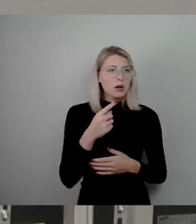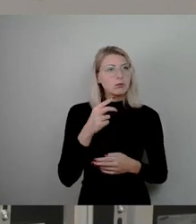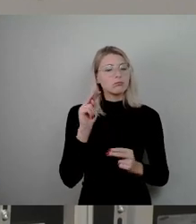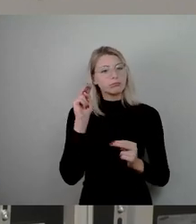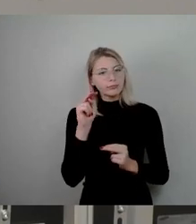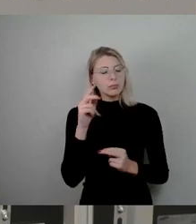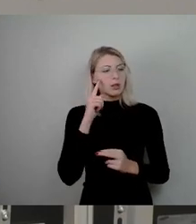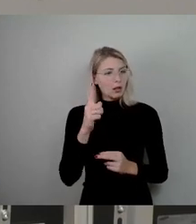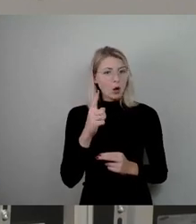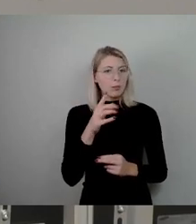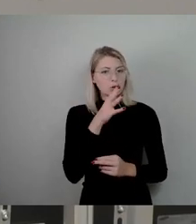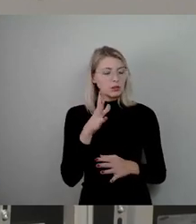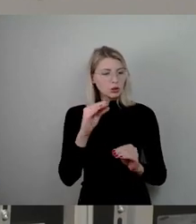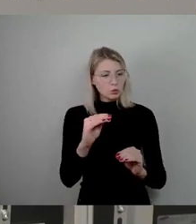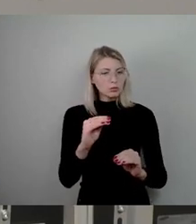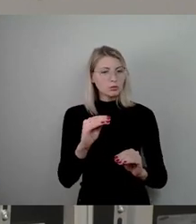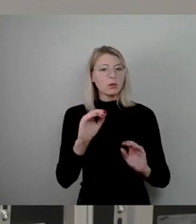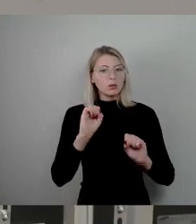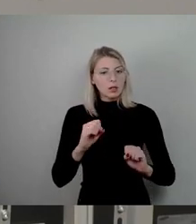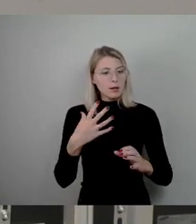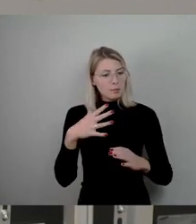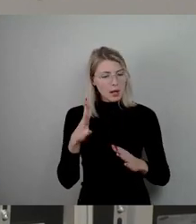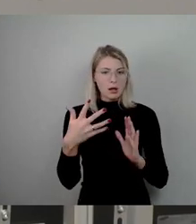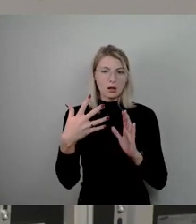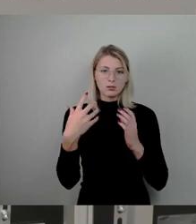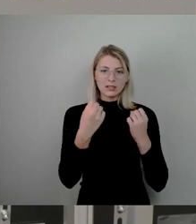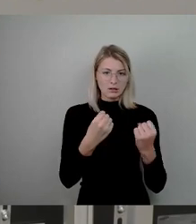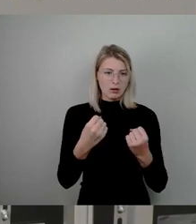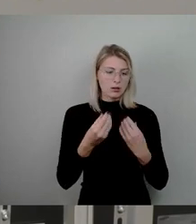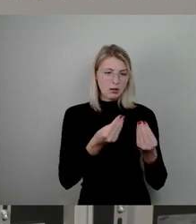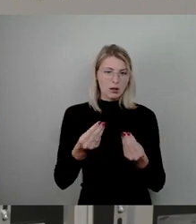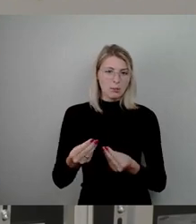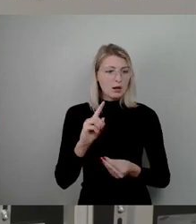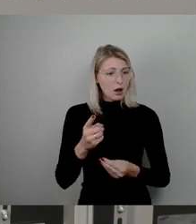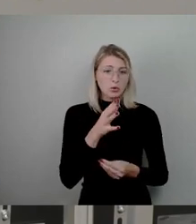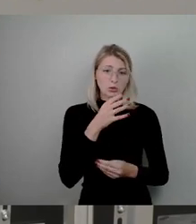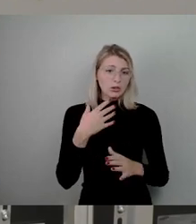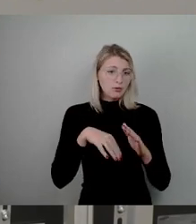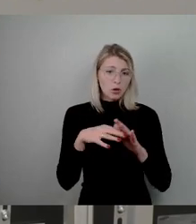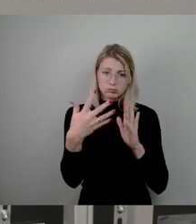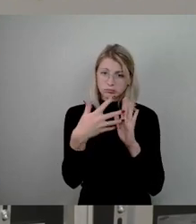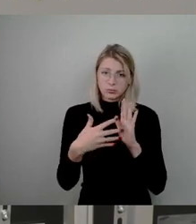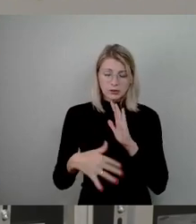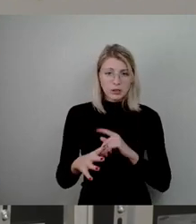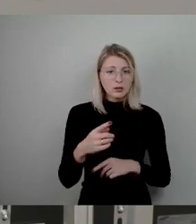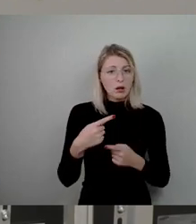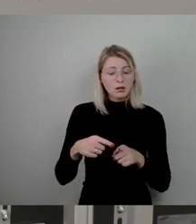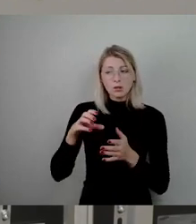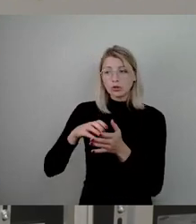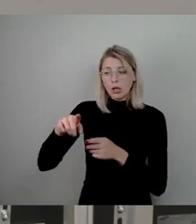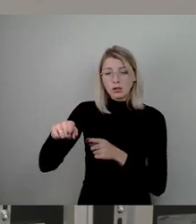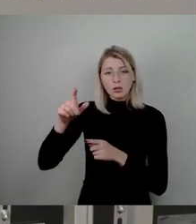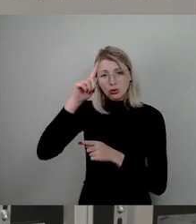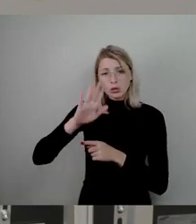genutzt und aus meiner Sicht noch nicht mal ausreichend geprüft wurden. Es ist so, dass es in anderen Städten in Deutschland schon seit einigen Jahren zum Teil